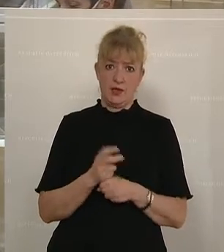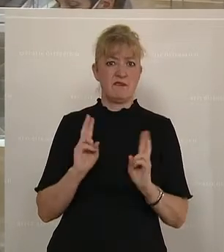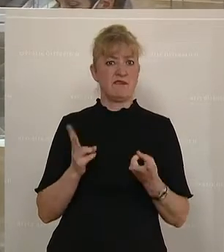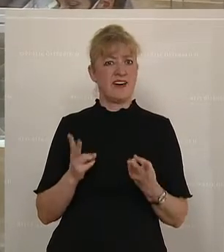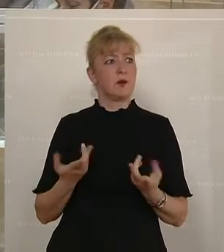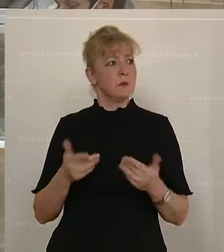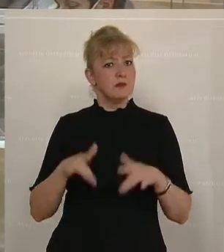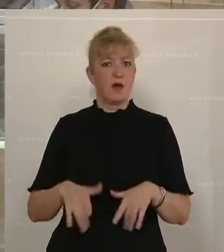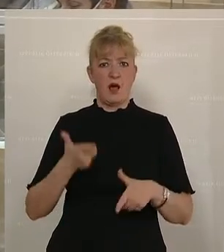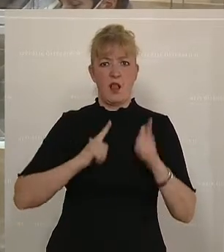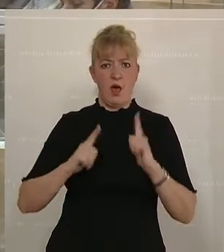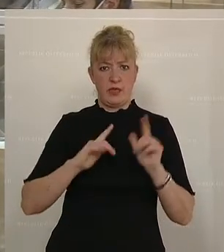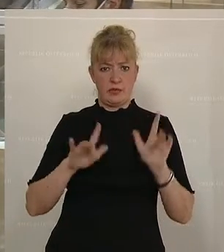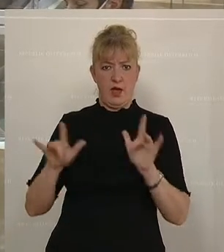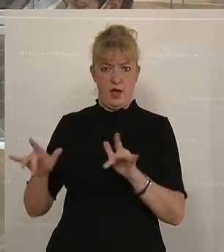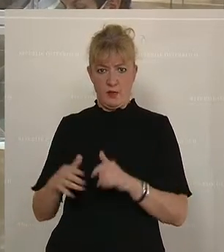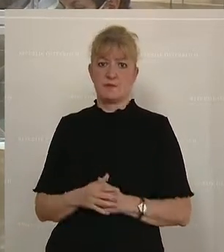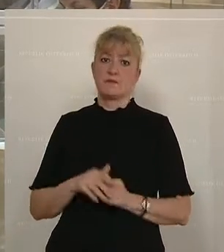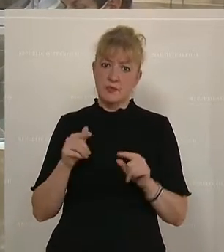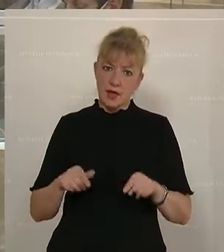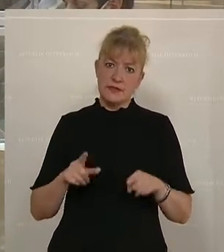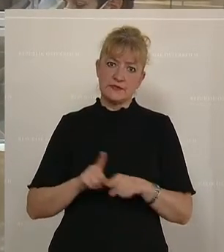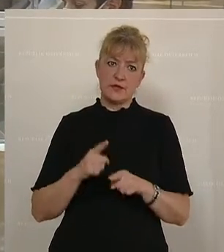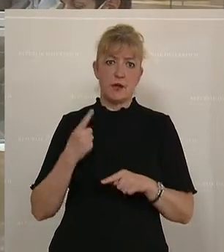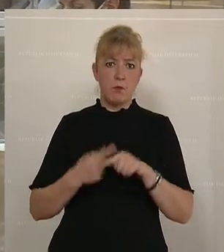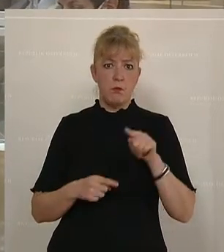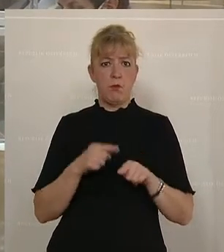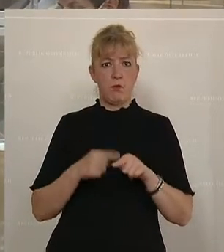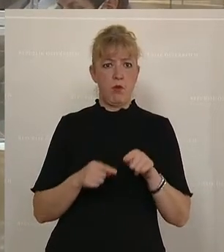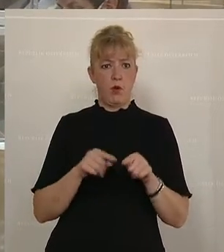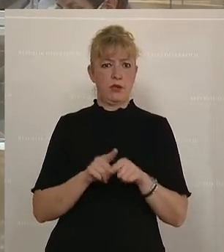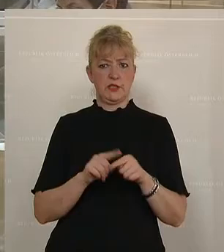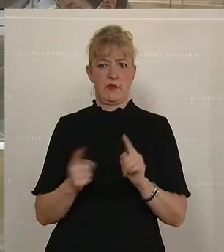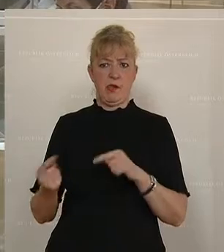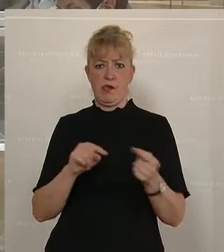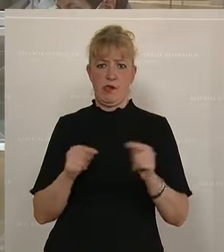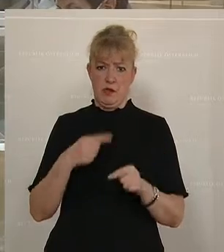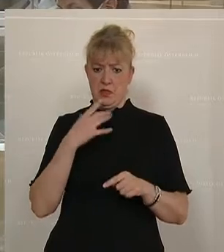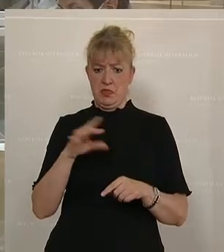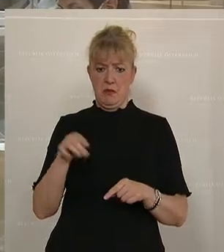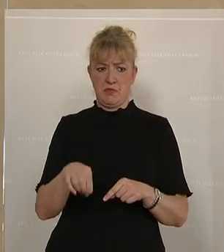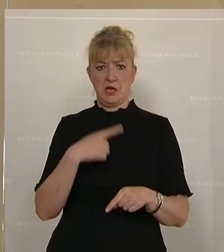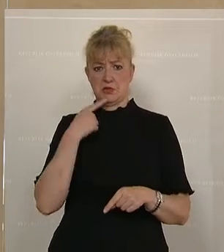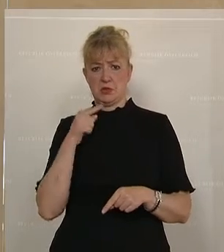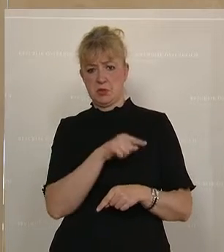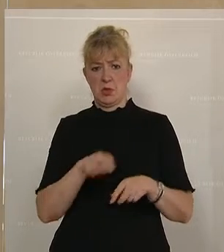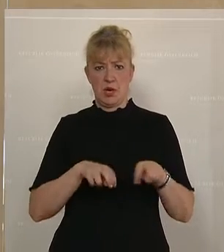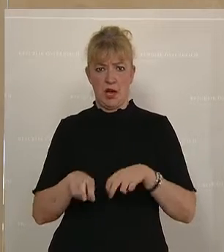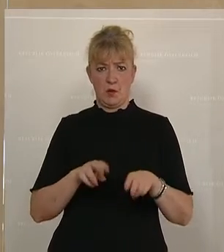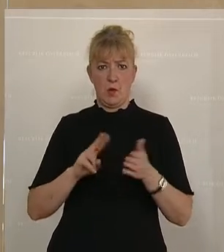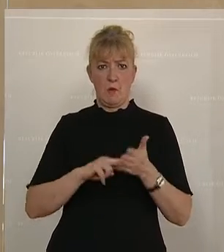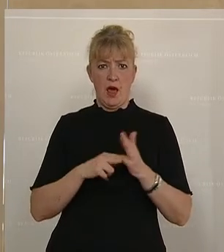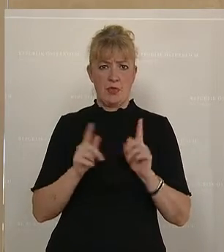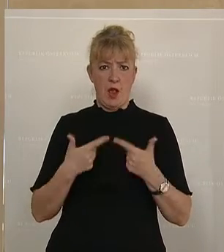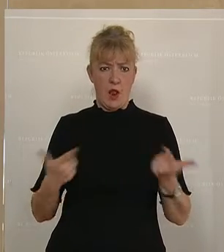gewisses Leid eingezogen ist, dass man das als politischen Spielball herführt und sagt, diese Regierung ist planlos, vor